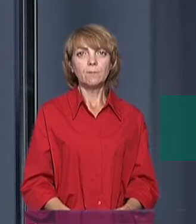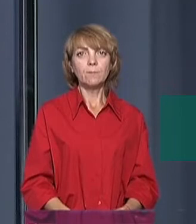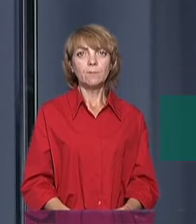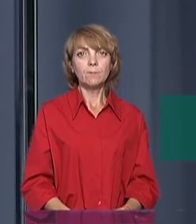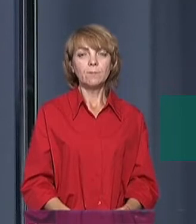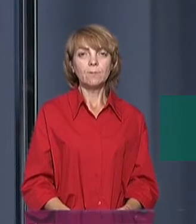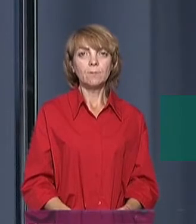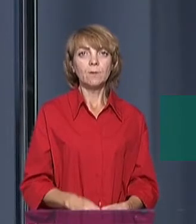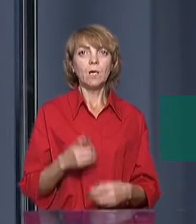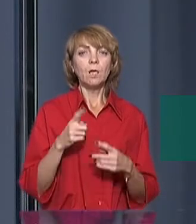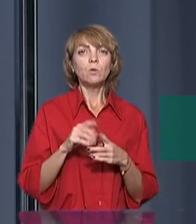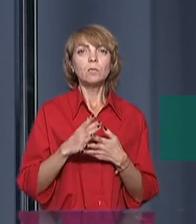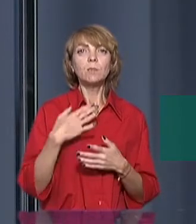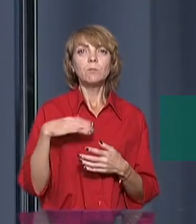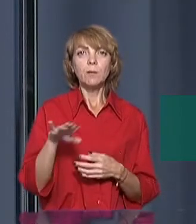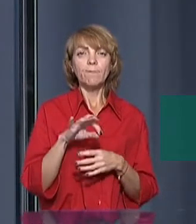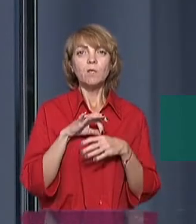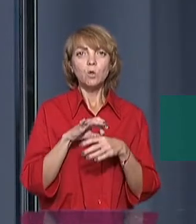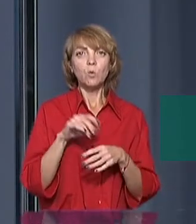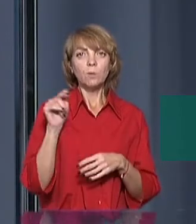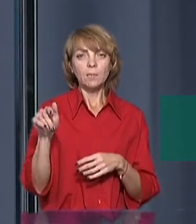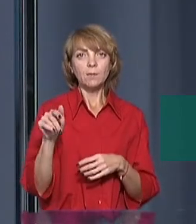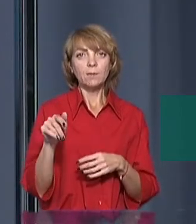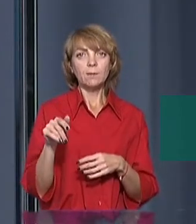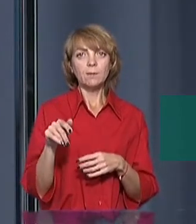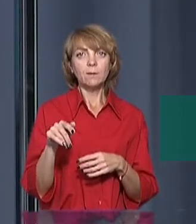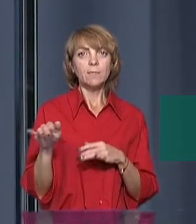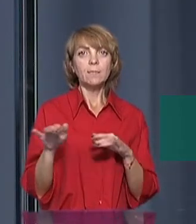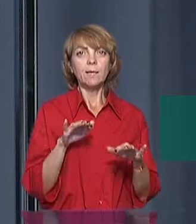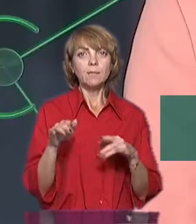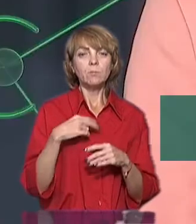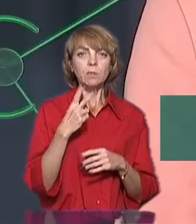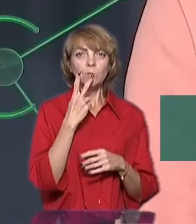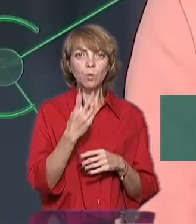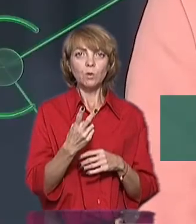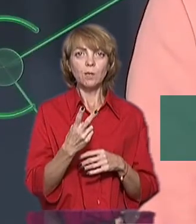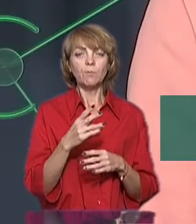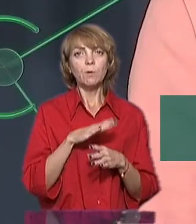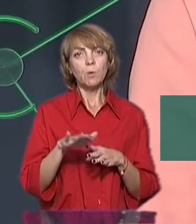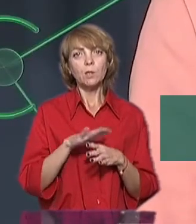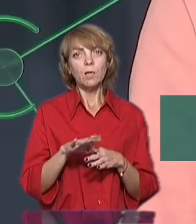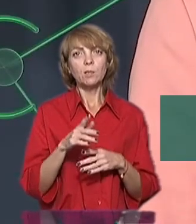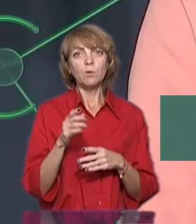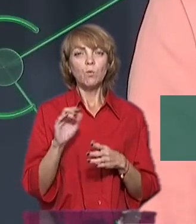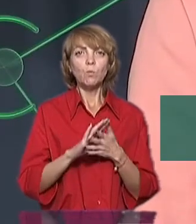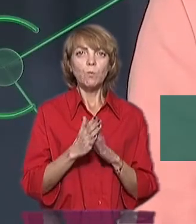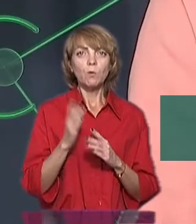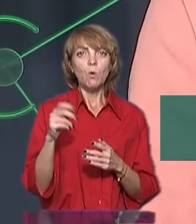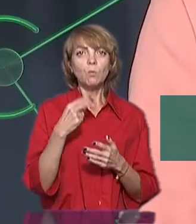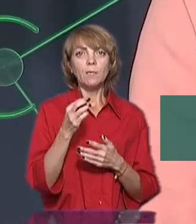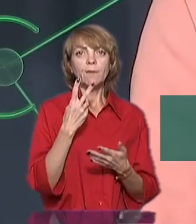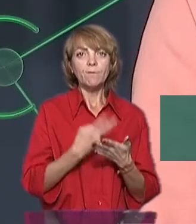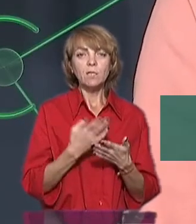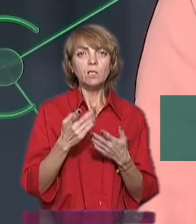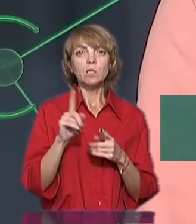ми ведемо їх діяльність, ми виконуємо ліцензіатами областної ми можемо їм поставити на вид,